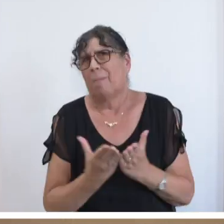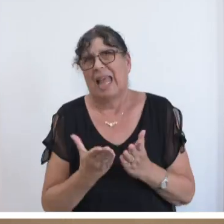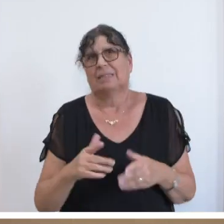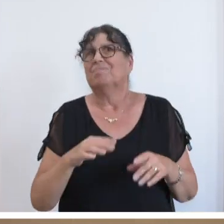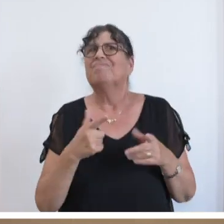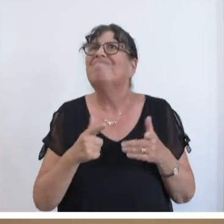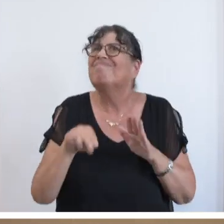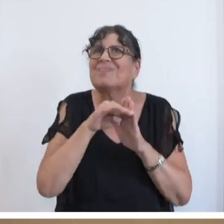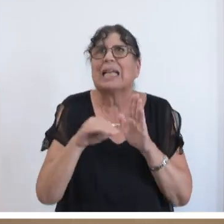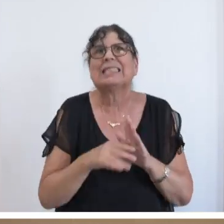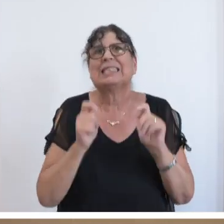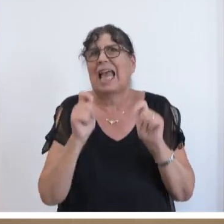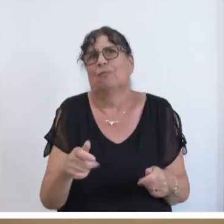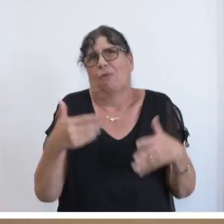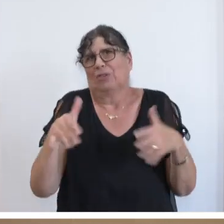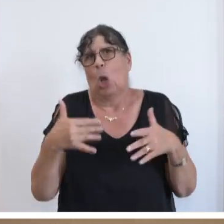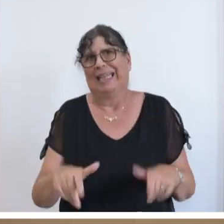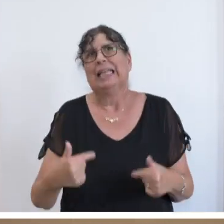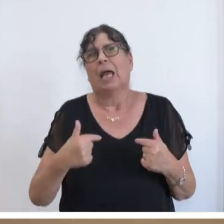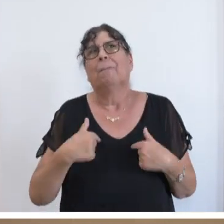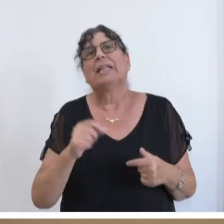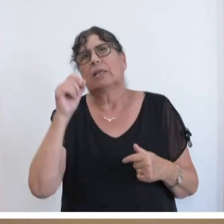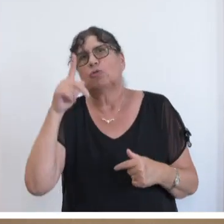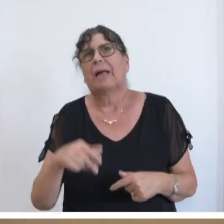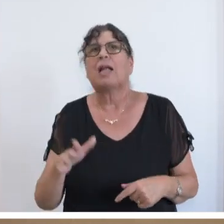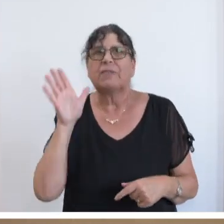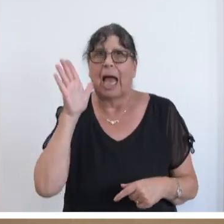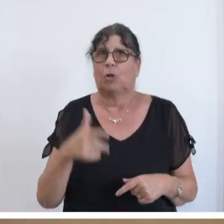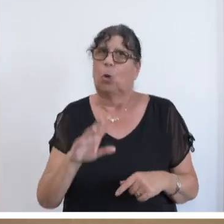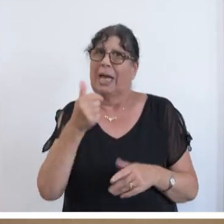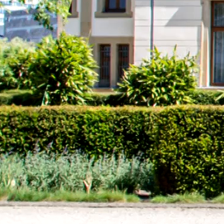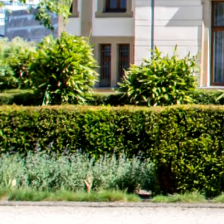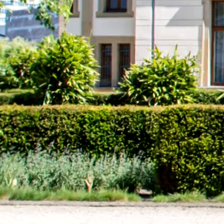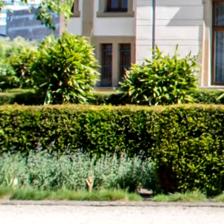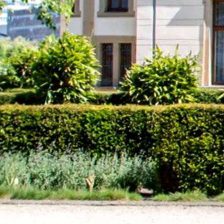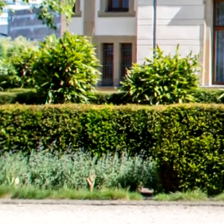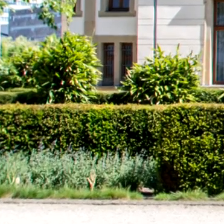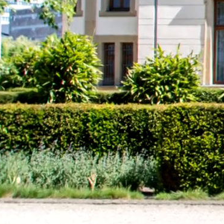Tisch, aber schon mal die Gabel und wir sind gespannt auf die Anhörung. In erster Lesung enthalten wir uns. Vielen Dank.